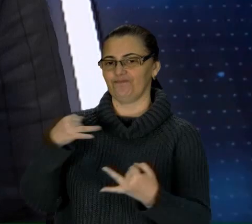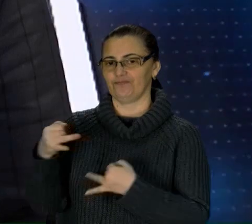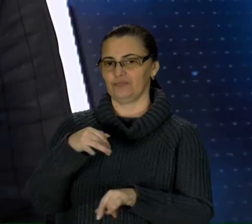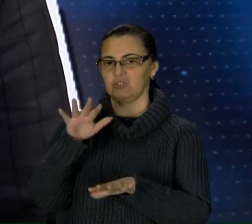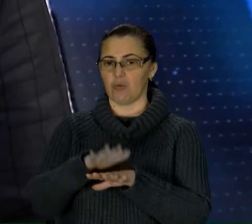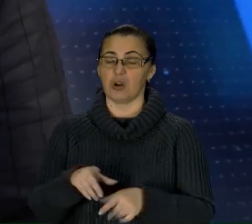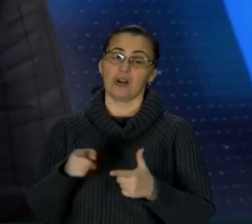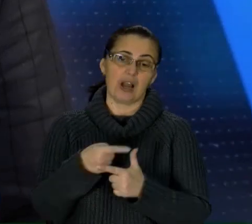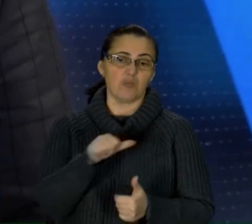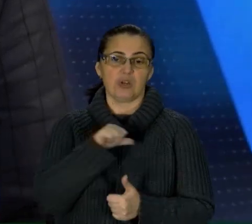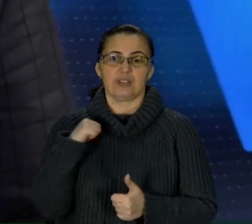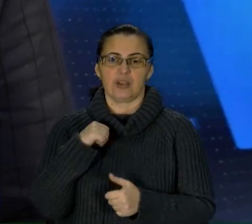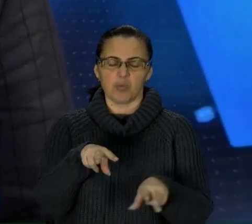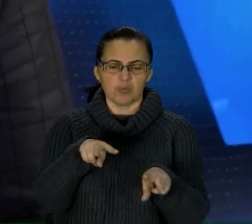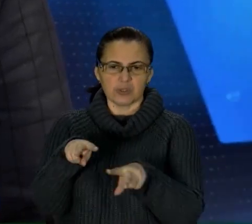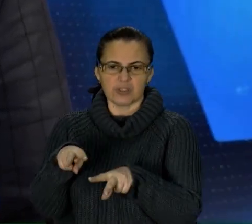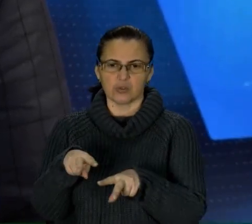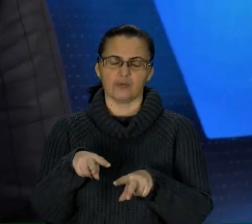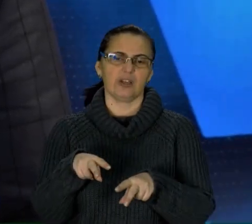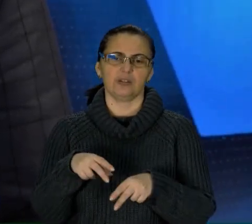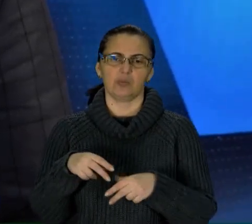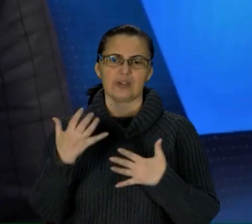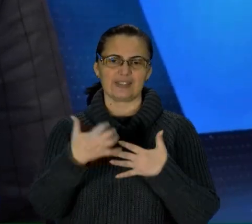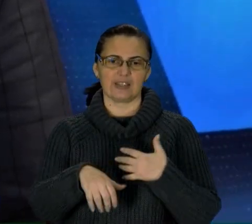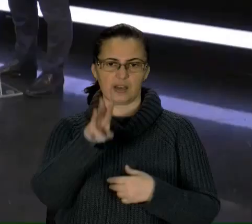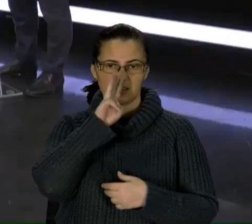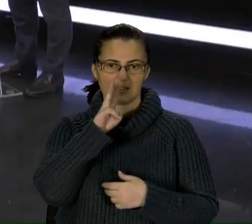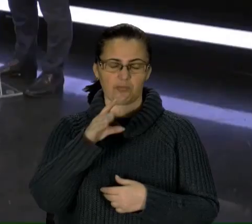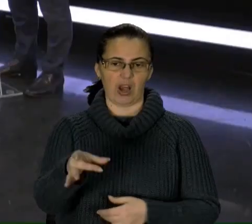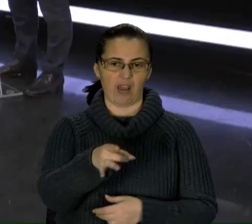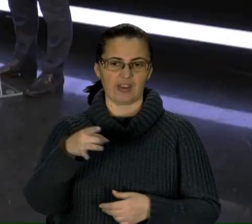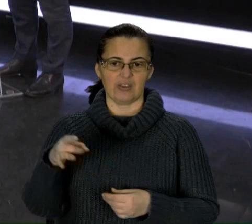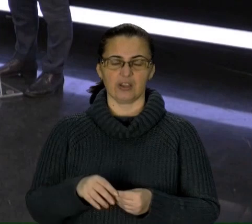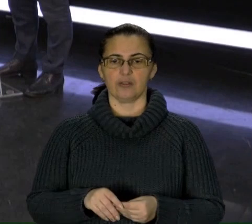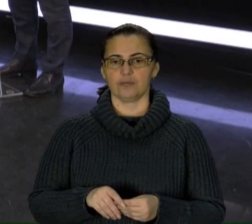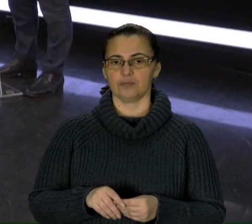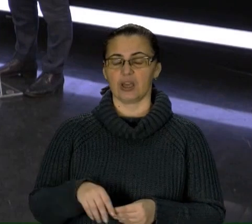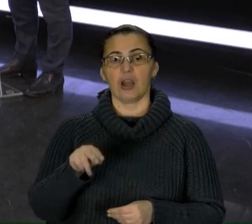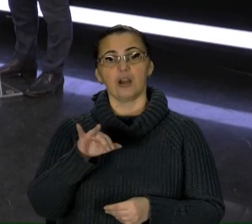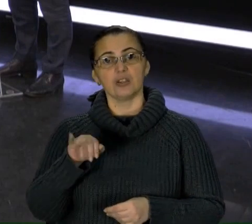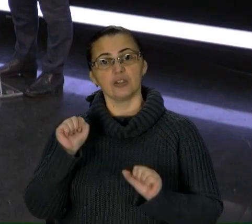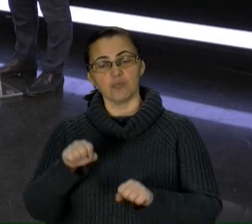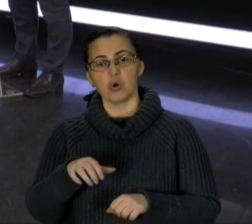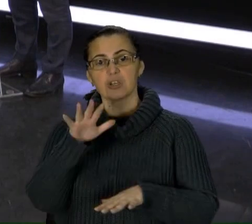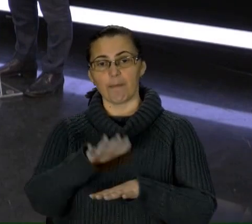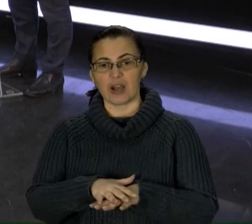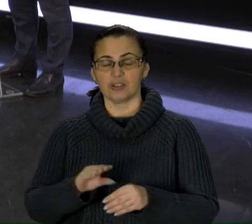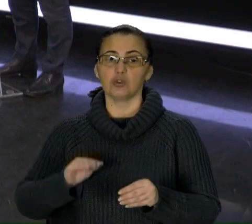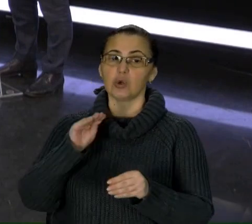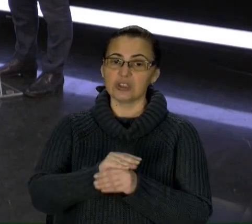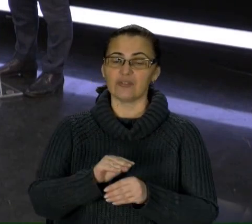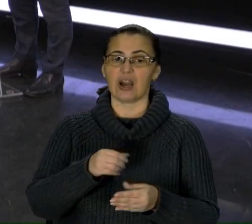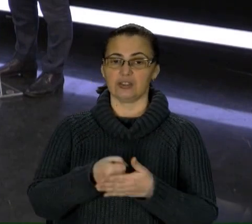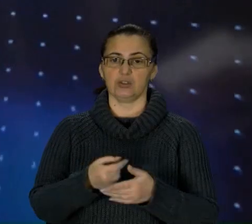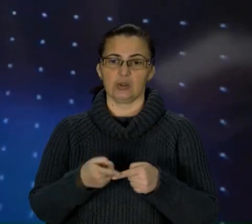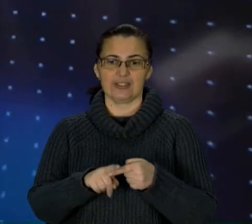статистикою по Мінстату, по середній заробітній платі в регіоні. Чи може банк додавати до цих тез, які ви